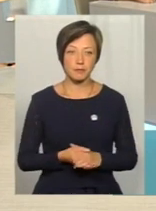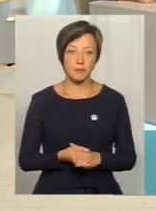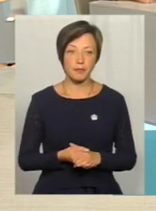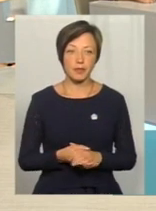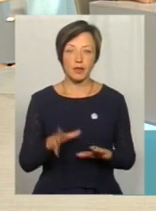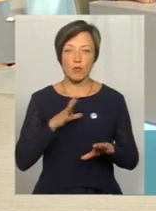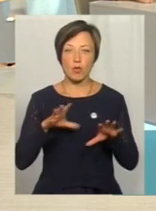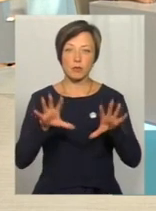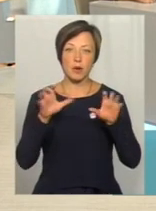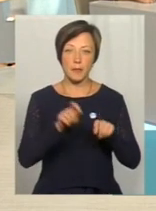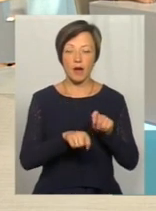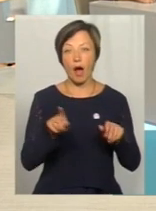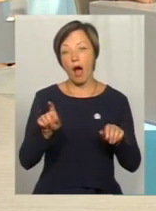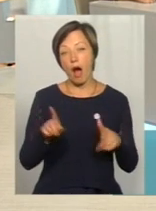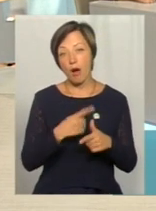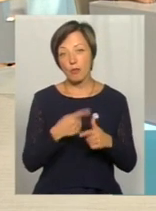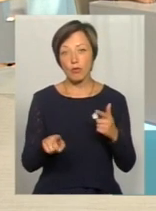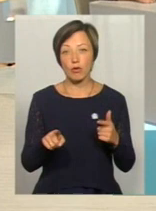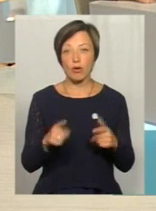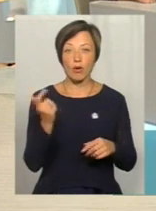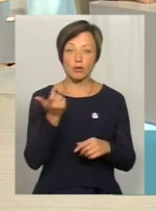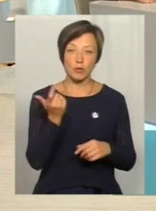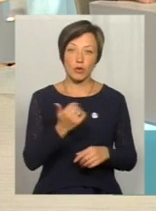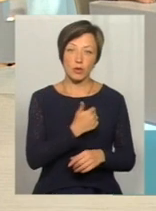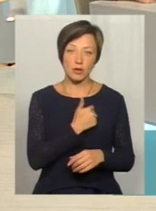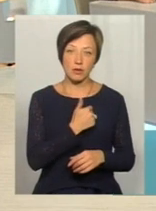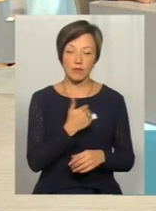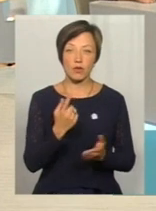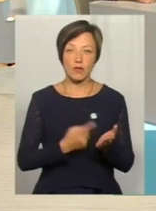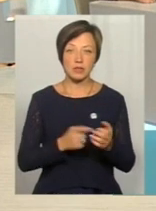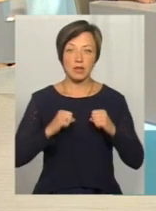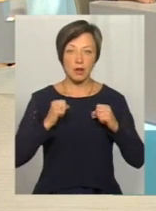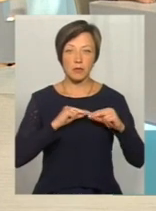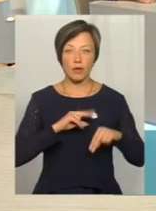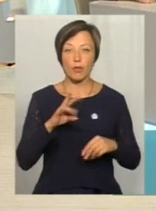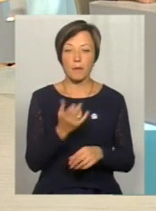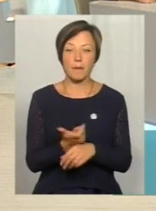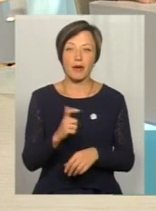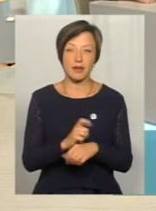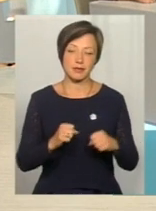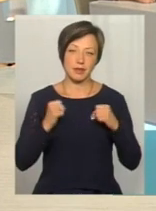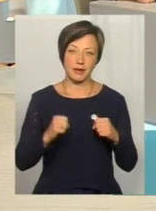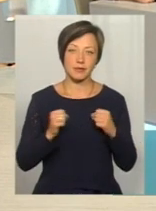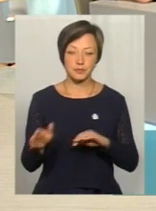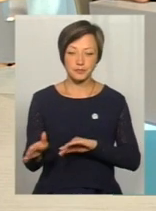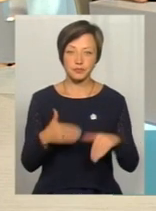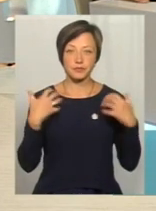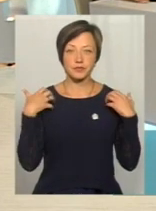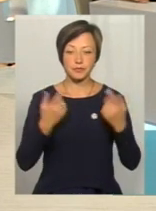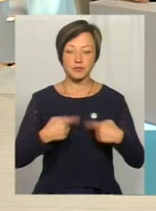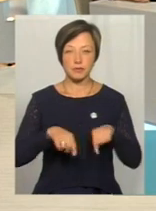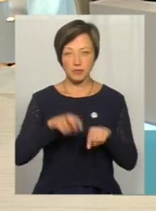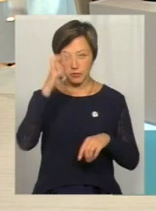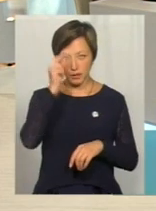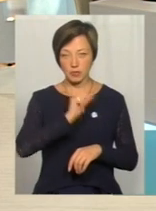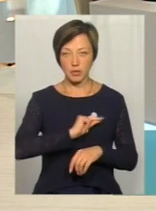таке було сприйняття перевіряючих, а можливо, роботодавцю хотів довести, що він стараний працівник, але перестарався, скажімо так. Начальник відділу управління Держпраці